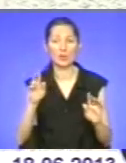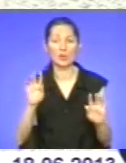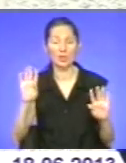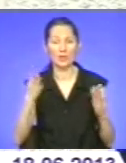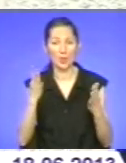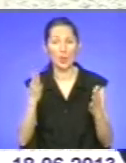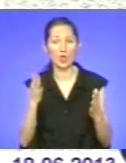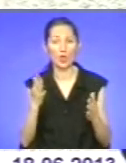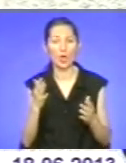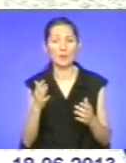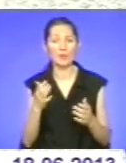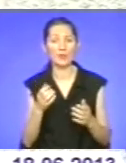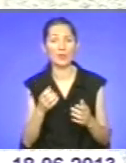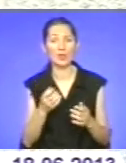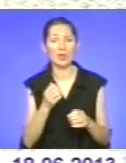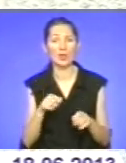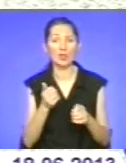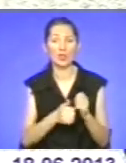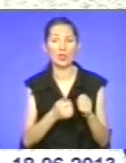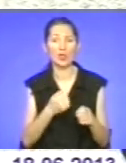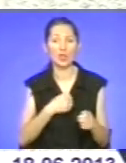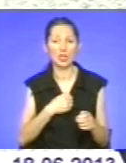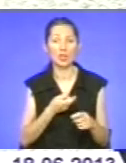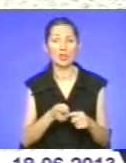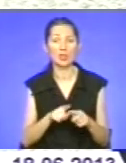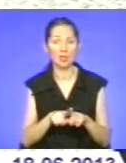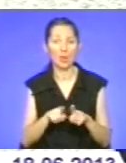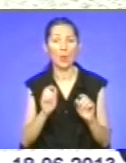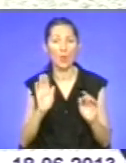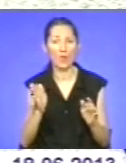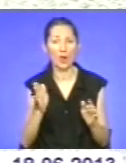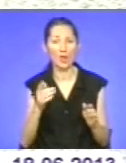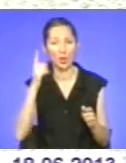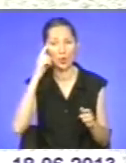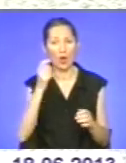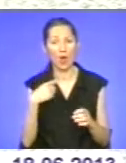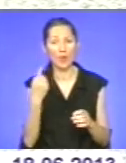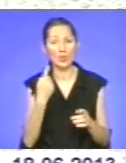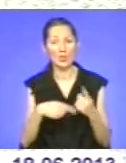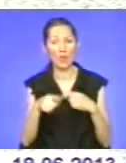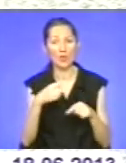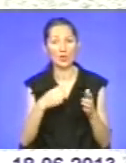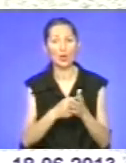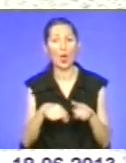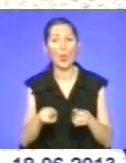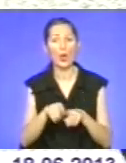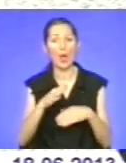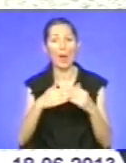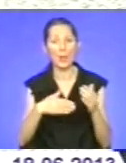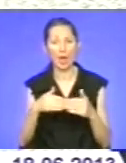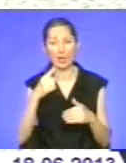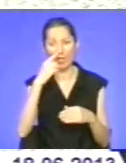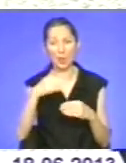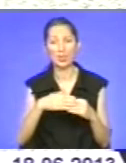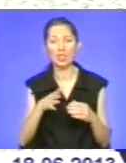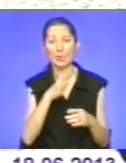випадок, який, а вони часто, на жаль, ще в нас бувають. Я думаю, що ми в області повернемося до такої практики, до ближчого часу